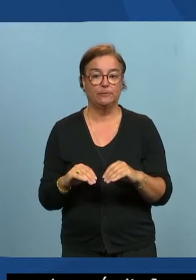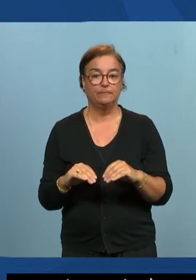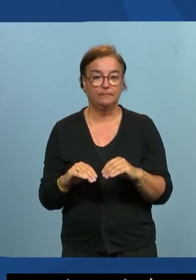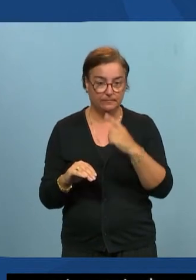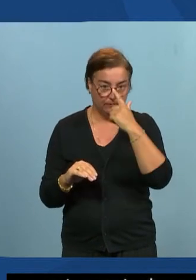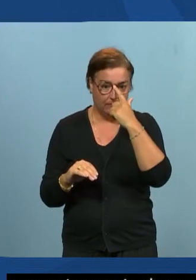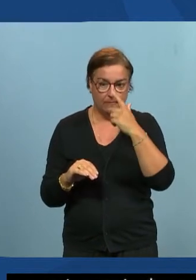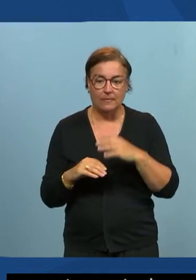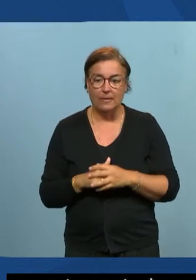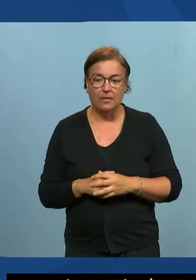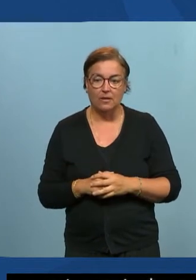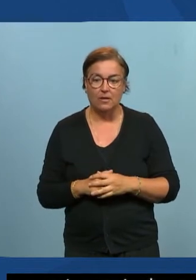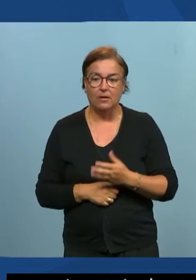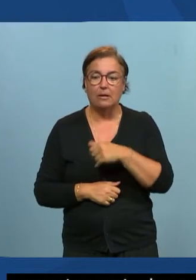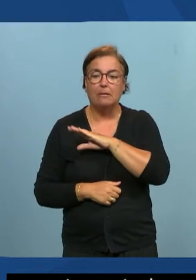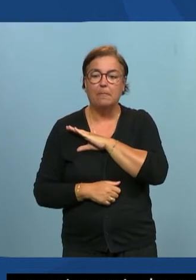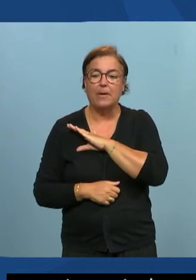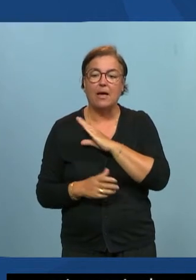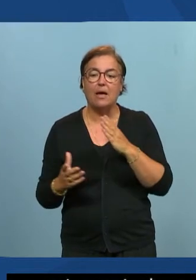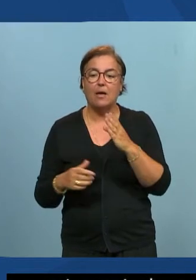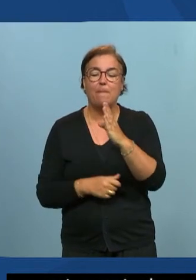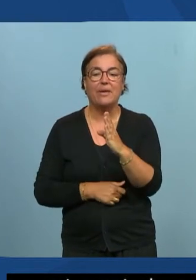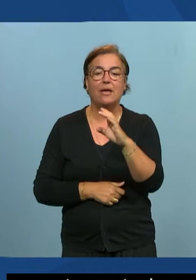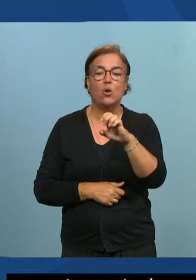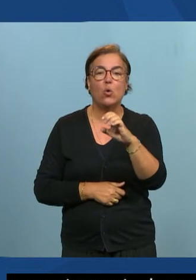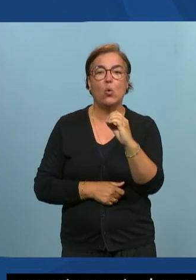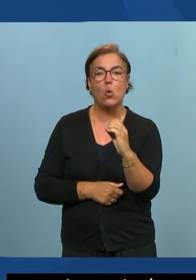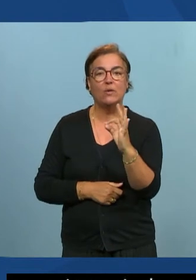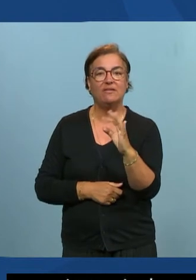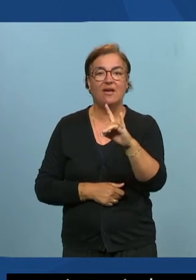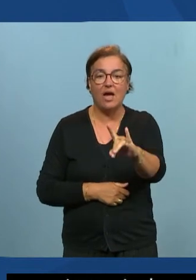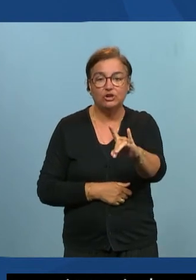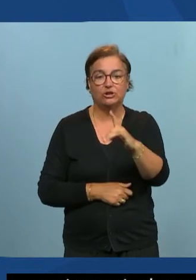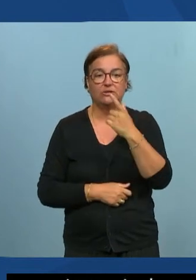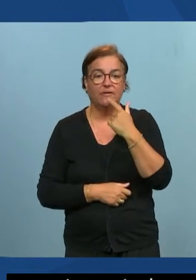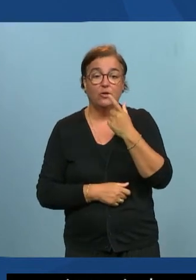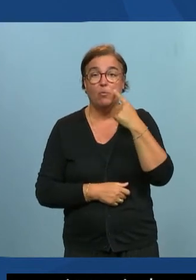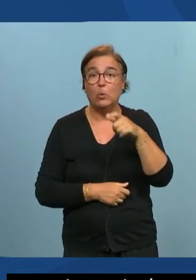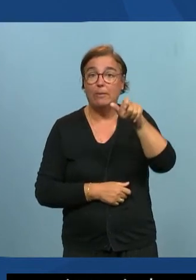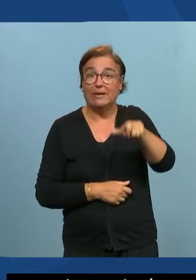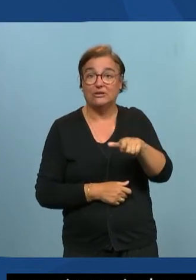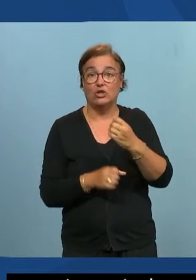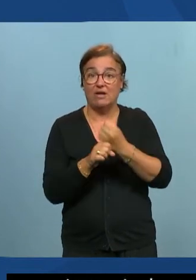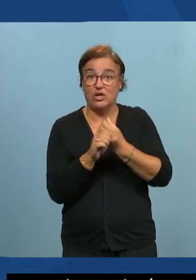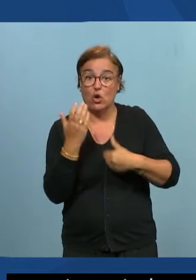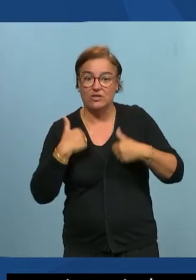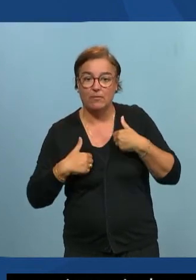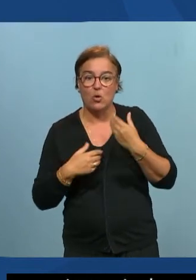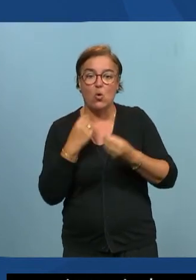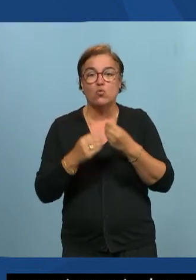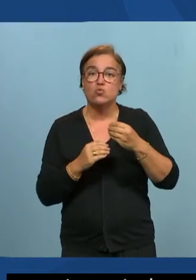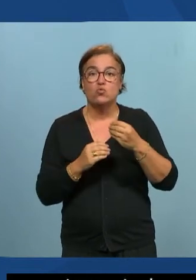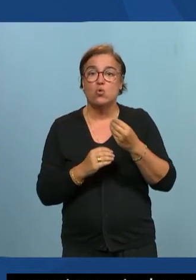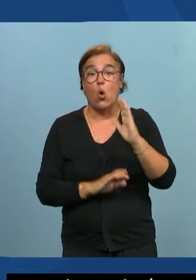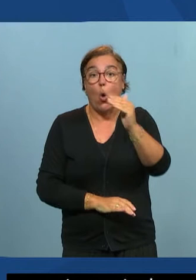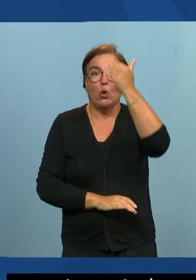dont ah oui on ne voit pas donc bénéficiaire de l'obligation de l'emploi et des travailleurs handicapés ou la RUTH donc